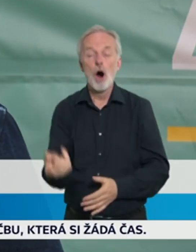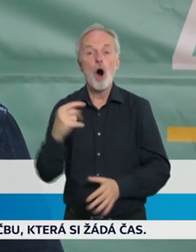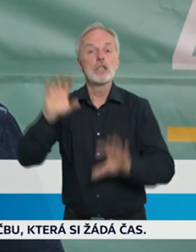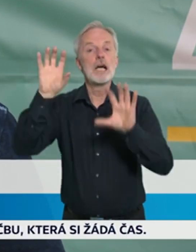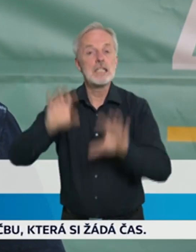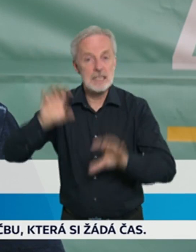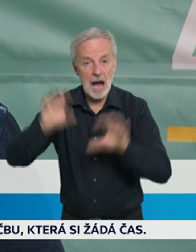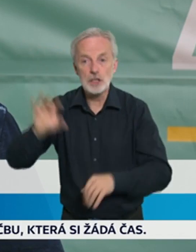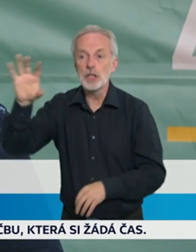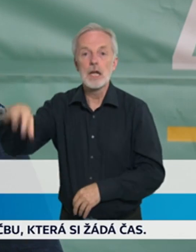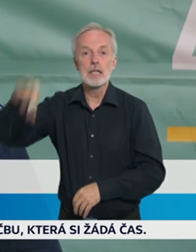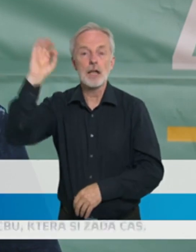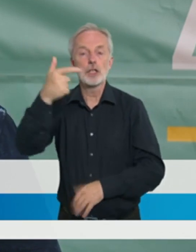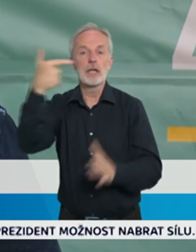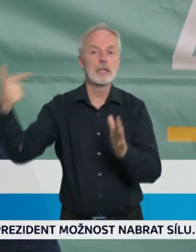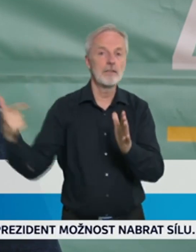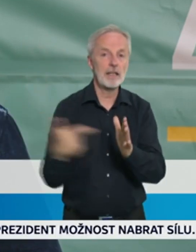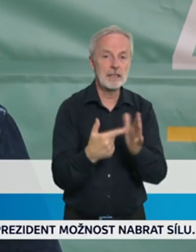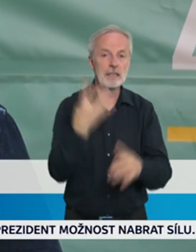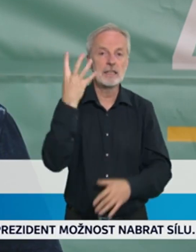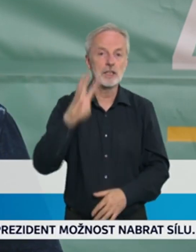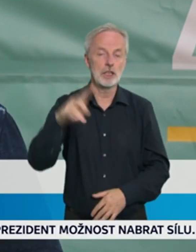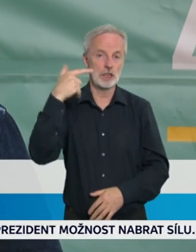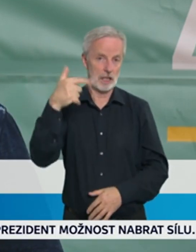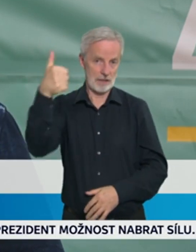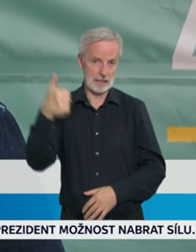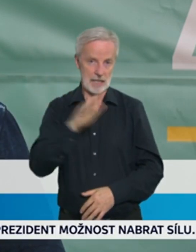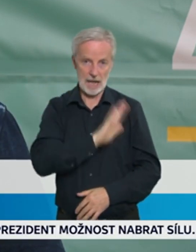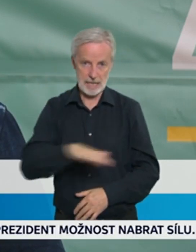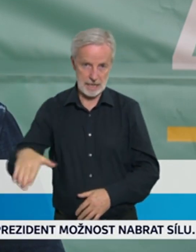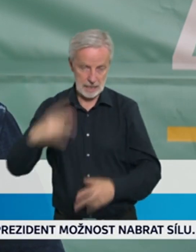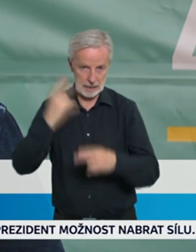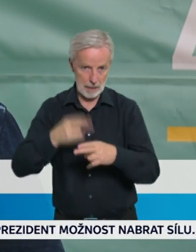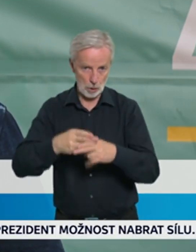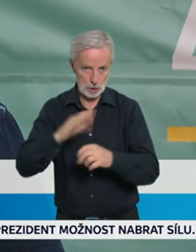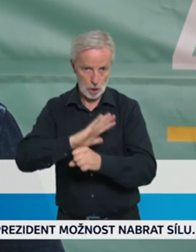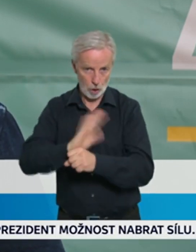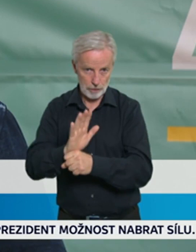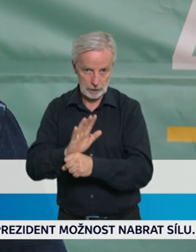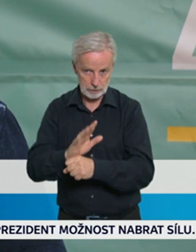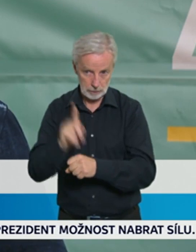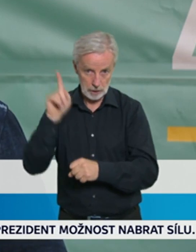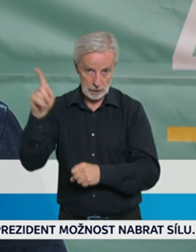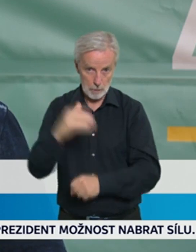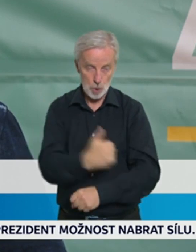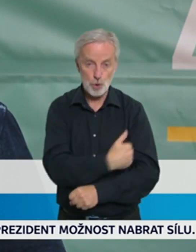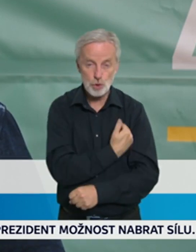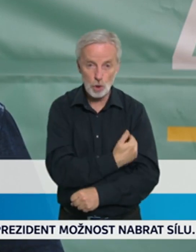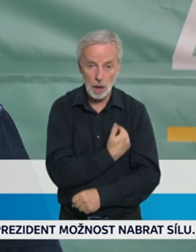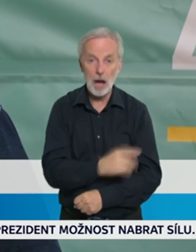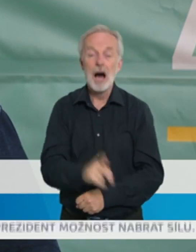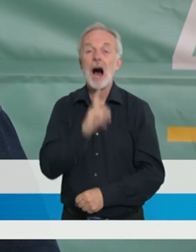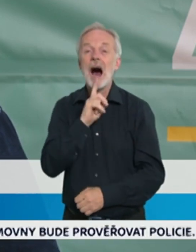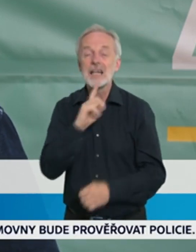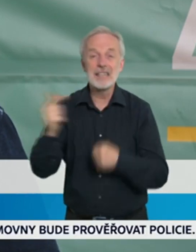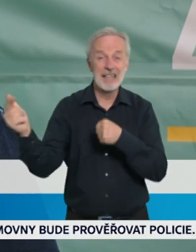2421 žáků pozitivních ve školách a zhruba 12 tisíc